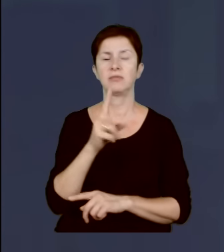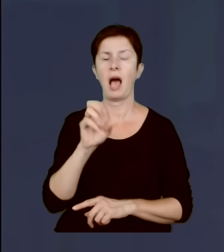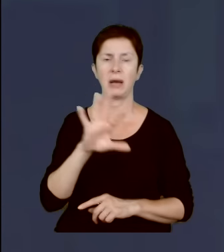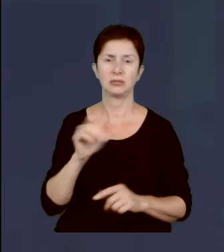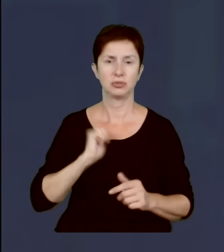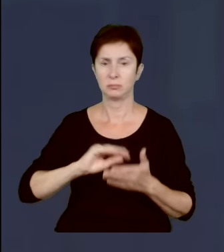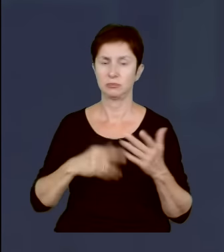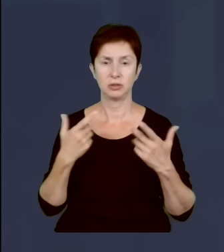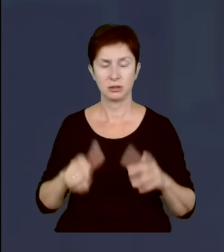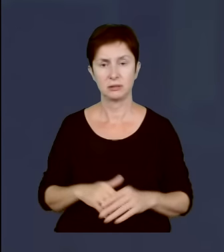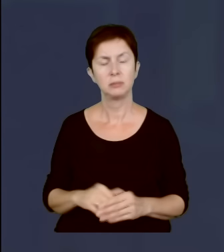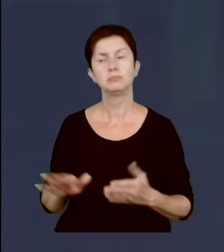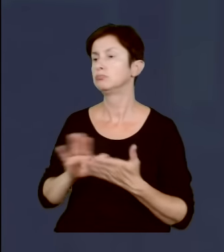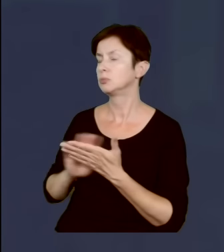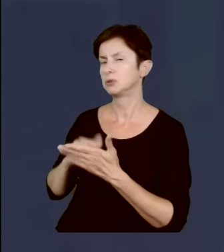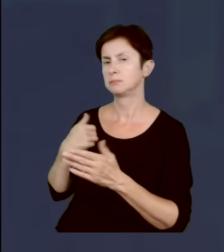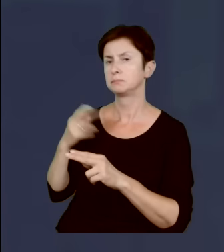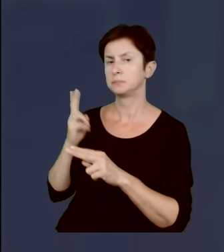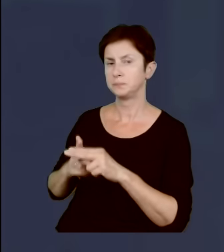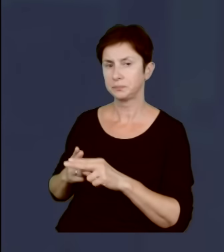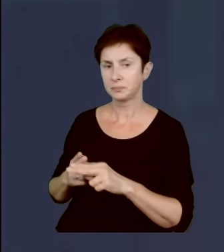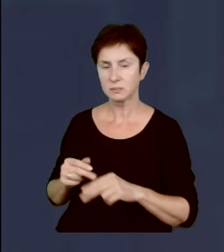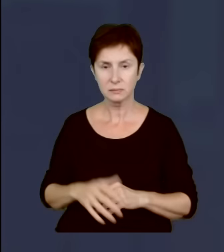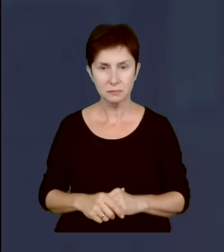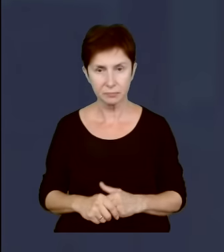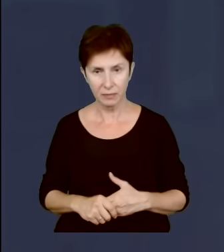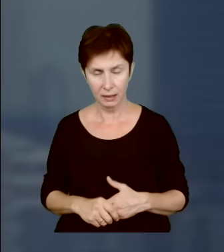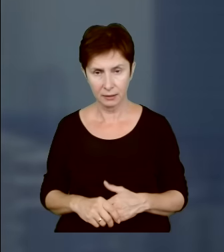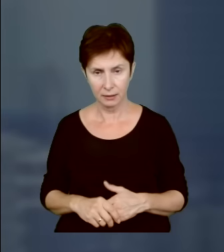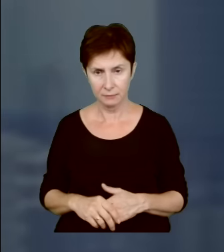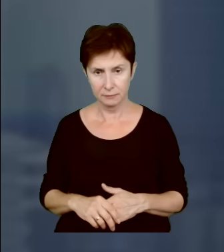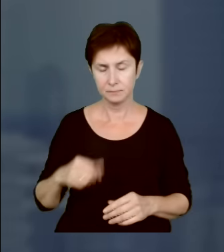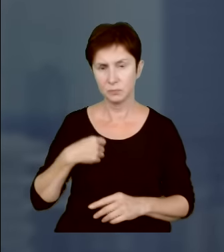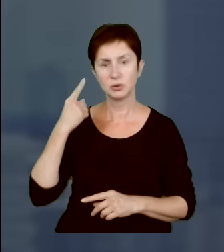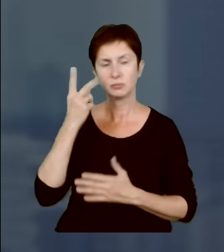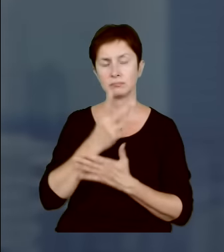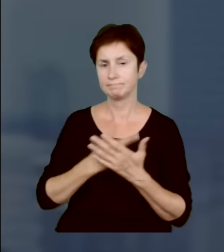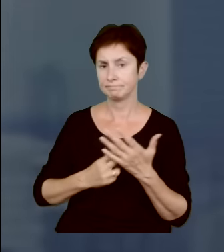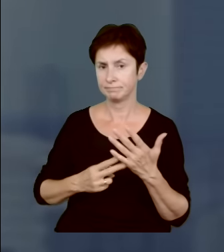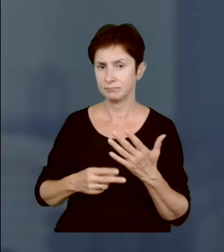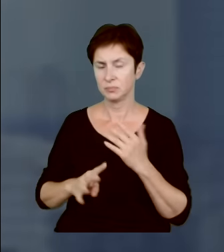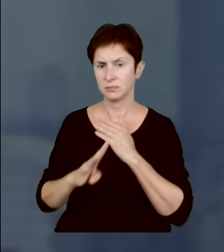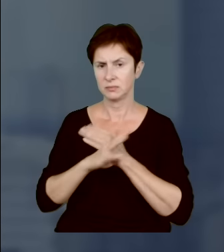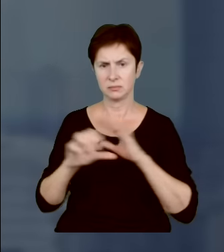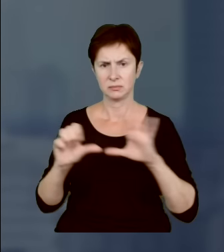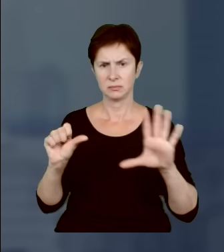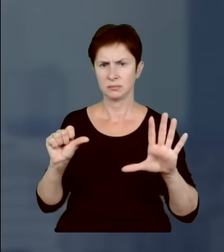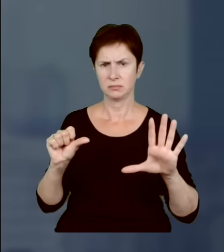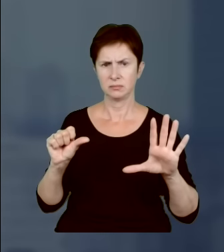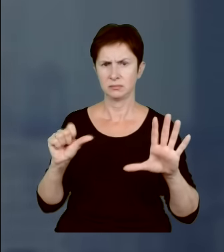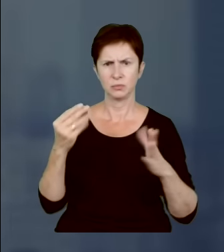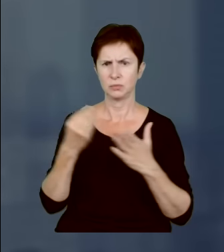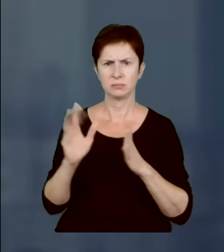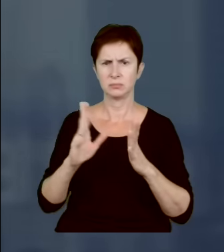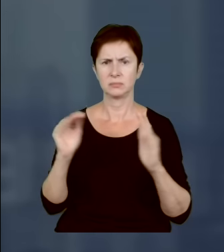przepraszam, że wejdę w słowo, to już czytałam w różnych artykułach, że prawdopodobnie my już tych 96 to raczej nie kupimy, że pewnie